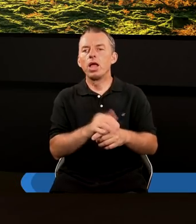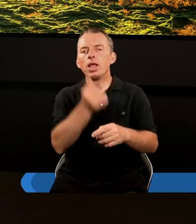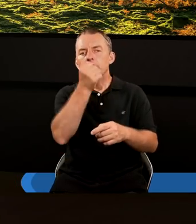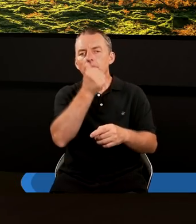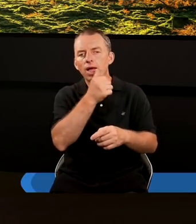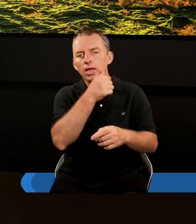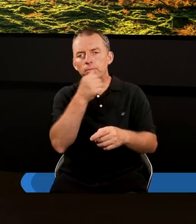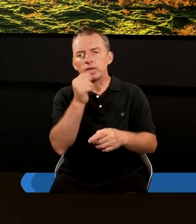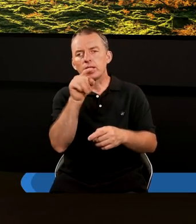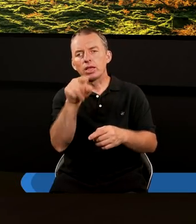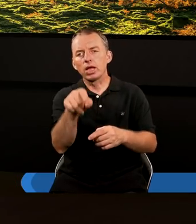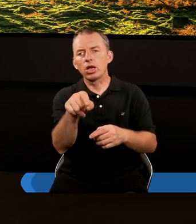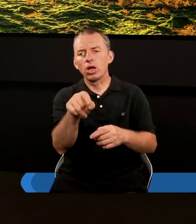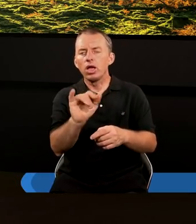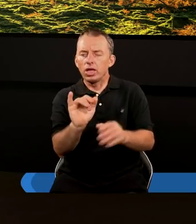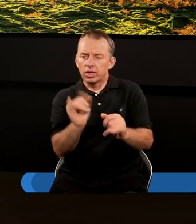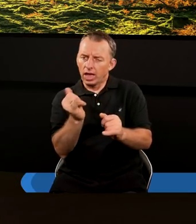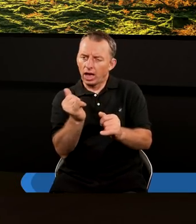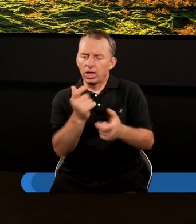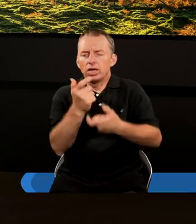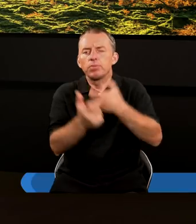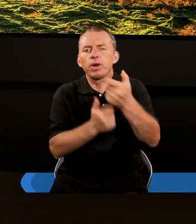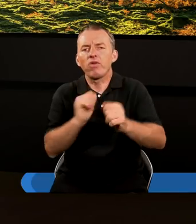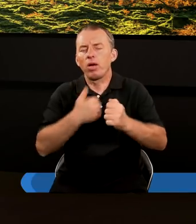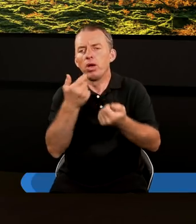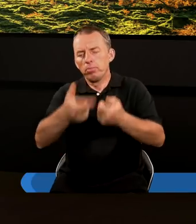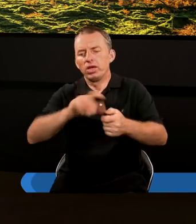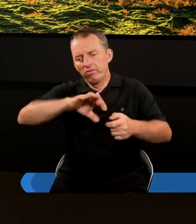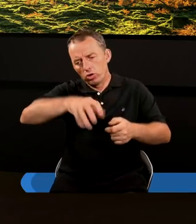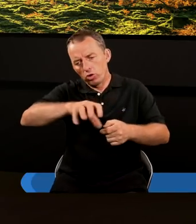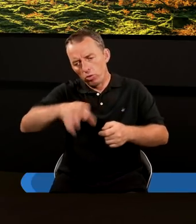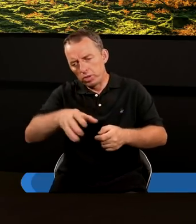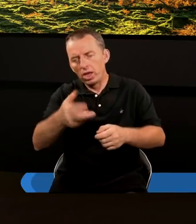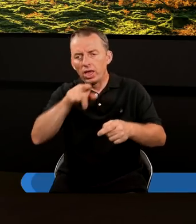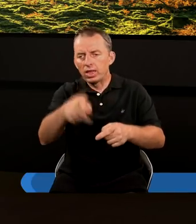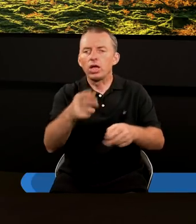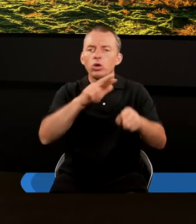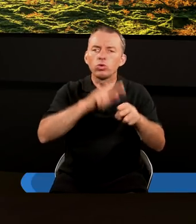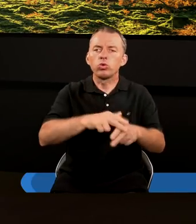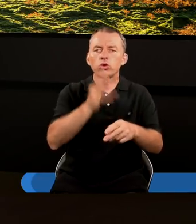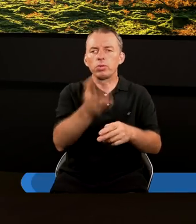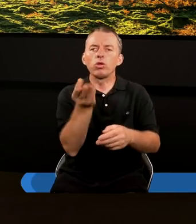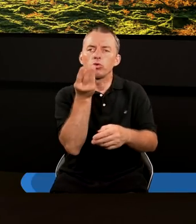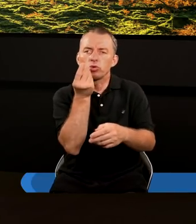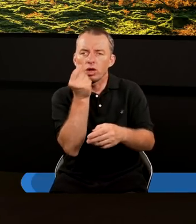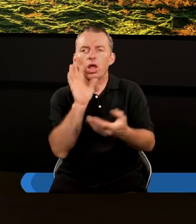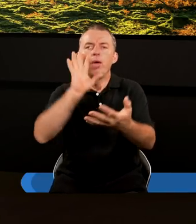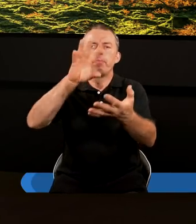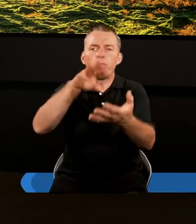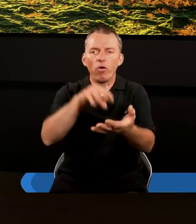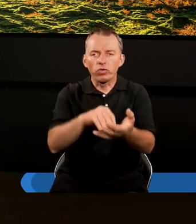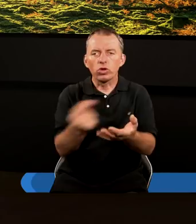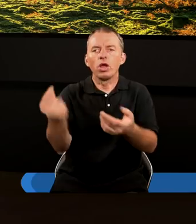tajemnica tego, jak sprawić, by być w grupie tych, którzy będą się cieszyć z powtórnego